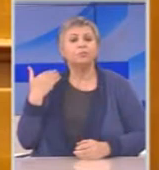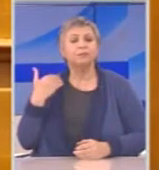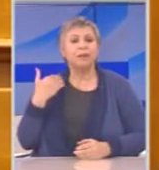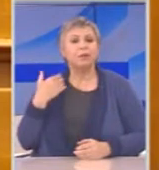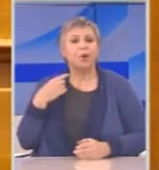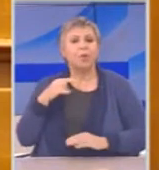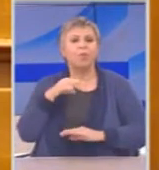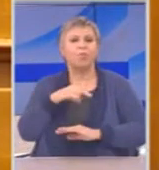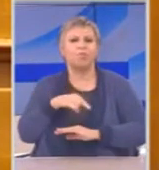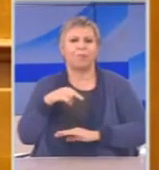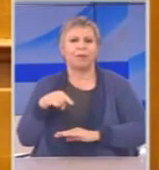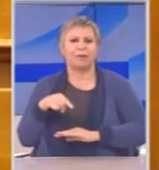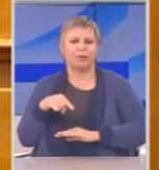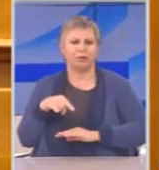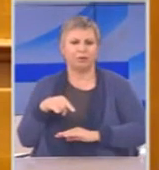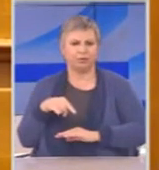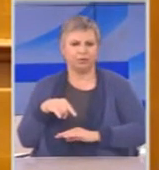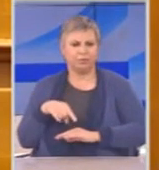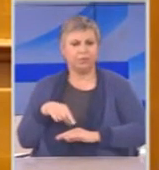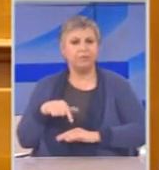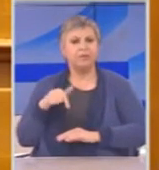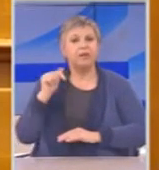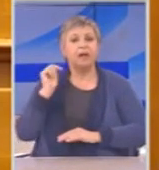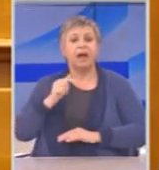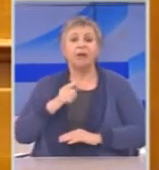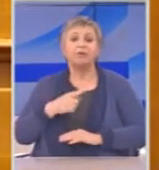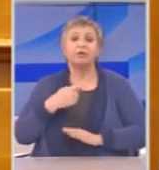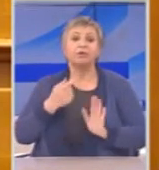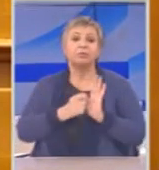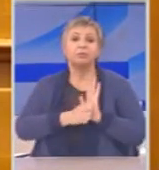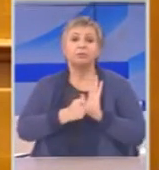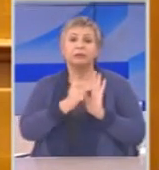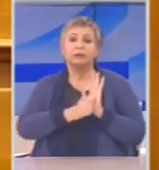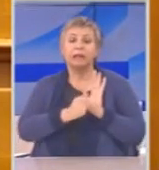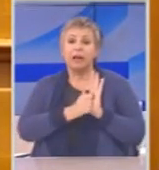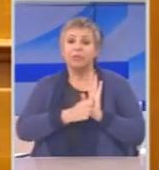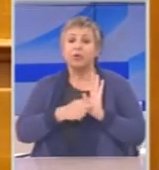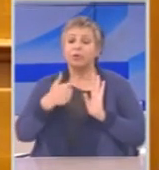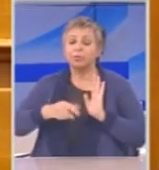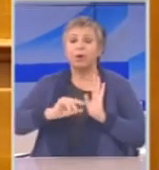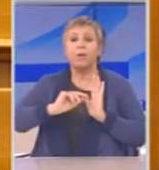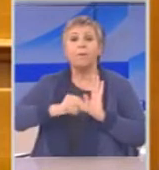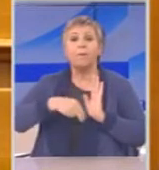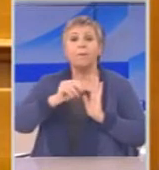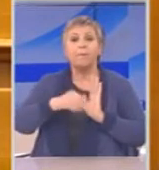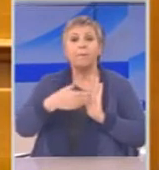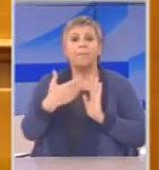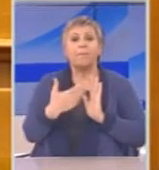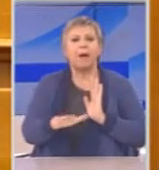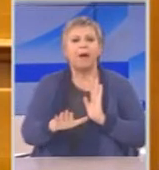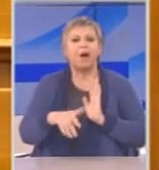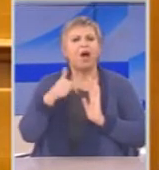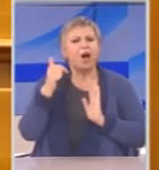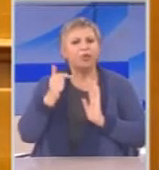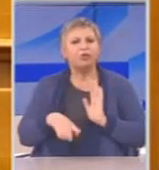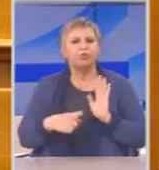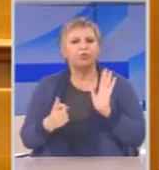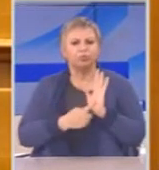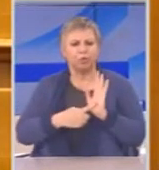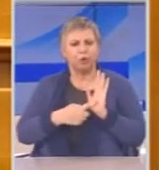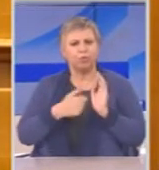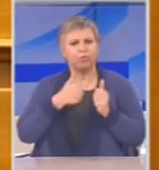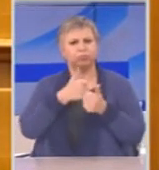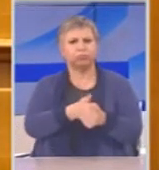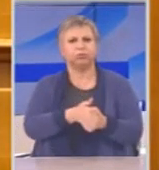μοιράστηκε επικεντρώνεται στην νομοτεχνική αρτιότητα των συμβάσεων και η χειρή να εωχειρωθεί πίσω από αυτές